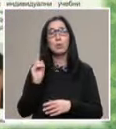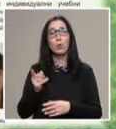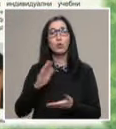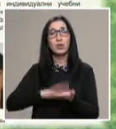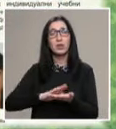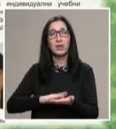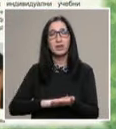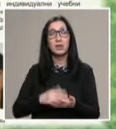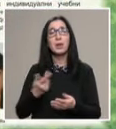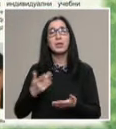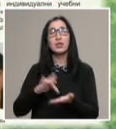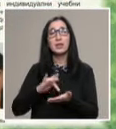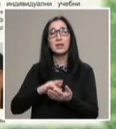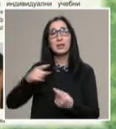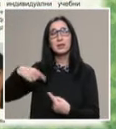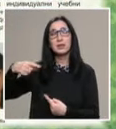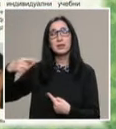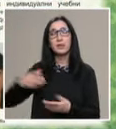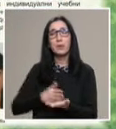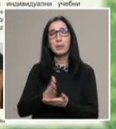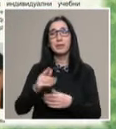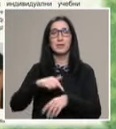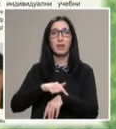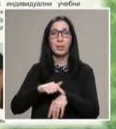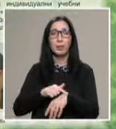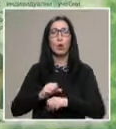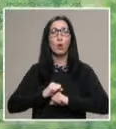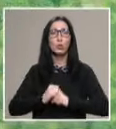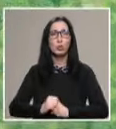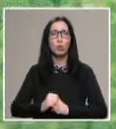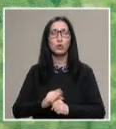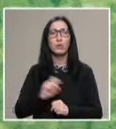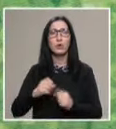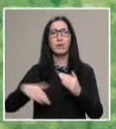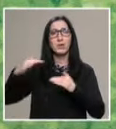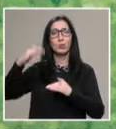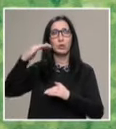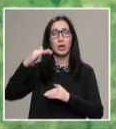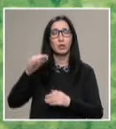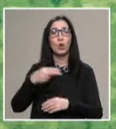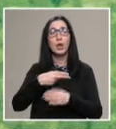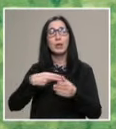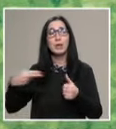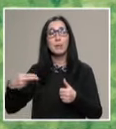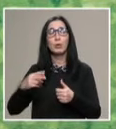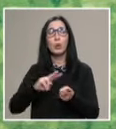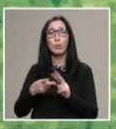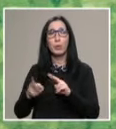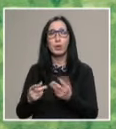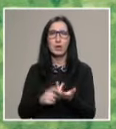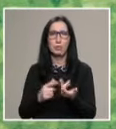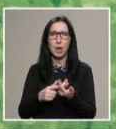центъра се развива през времето си устойчиво и възходящо. Името му е променяно